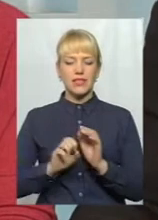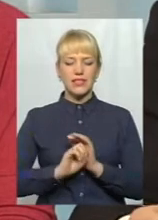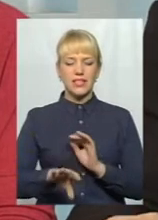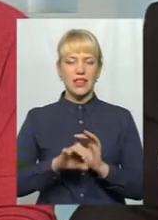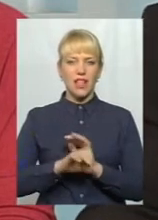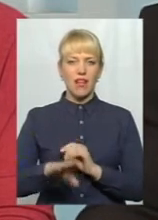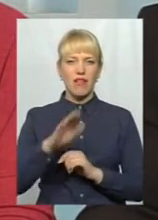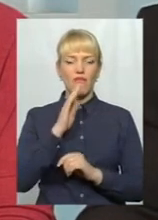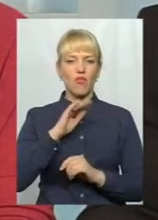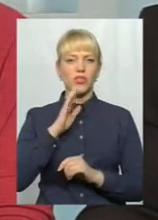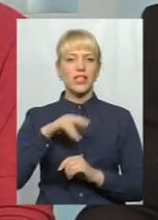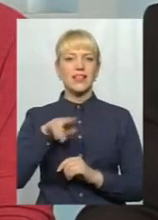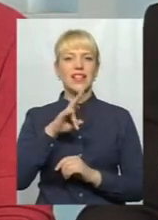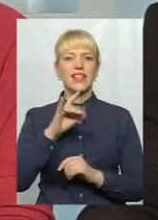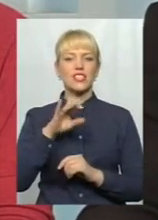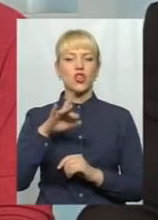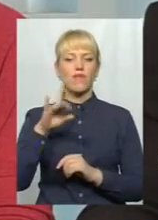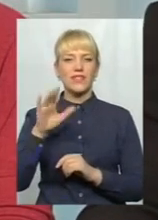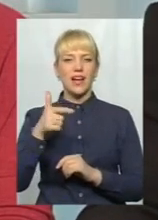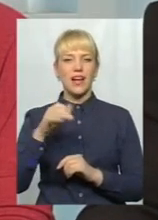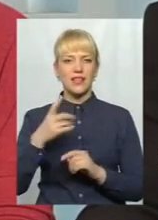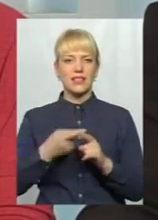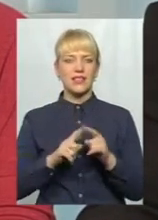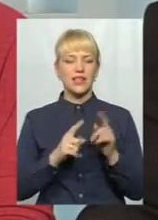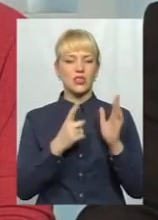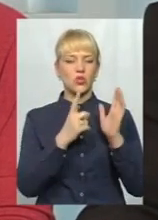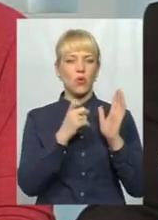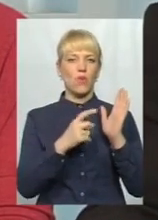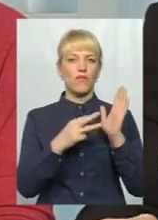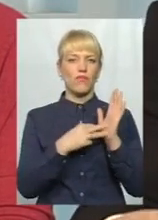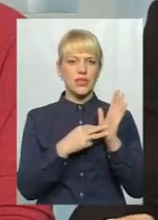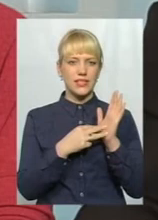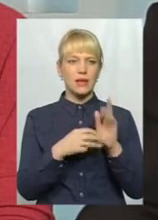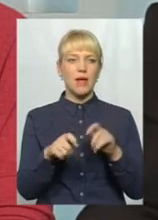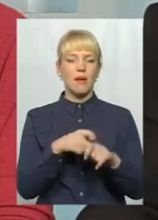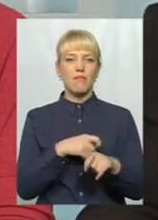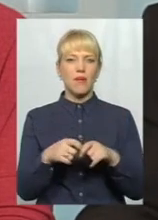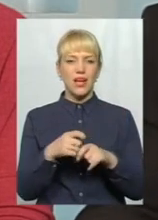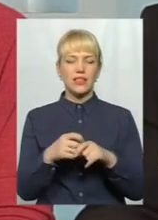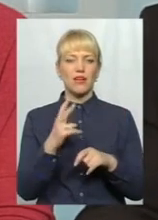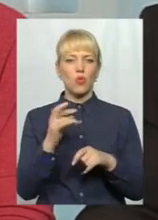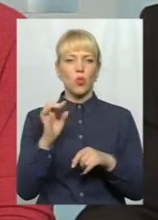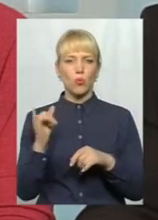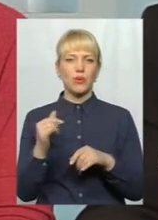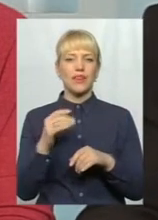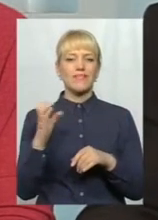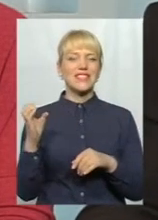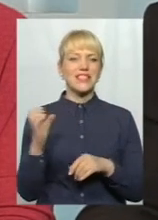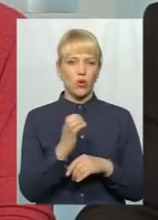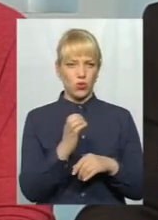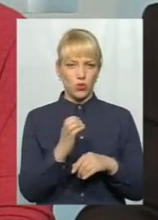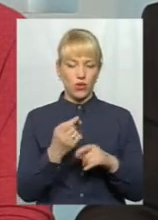В тому, вже напротязі багатьох років, складає 108 метрів кубічних в секунду. Це ту воду, яку ми повинні скидати на Дністровський ГЕС.